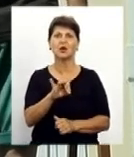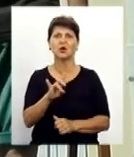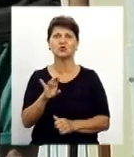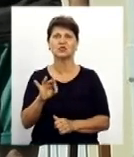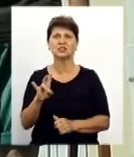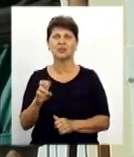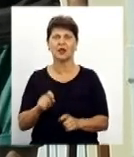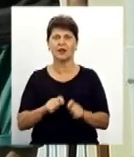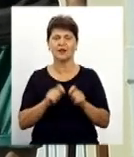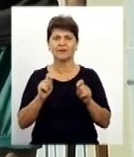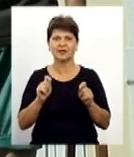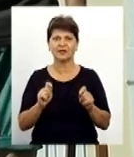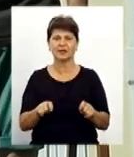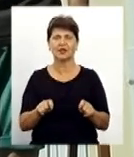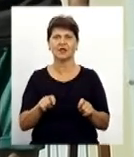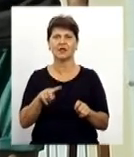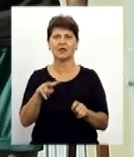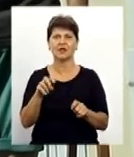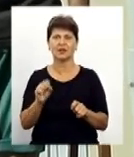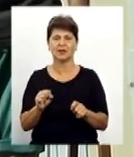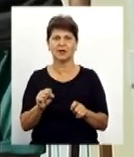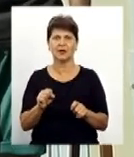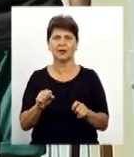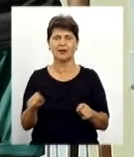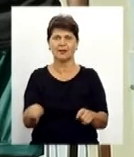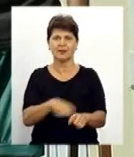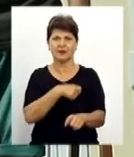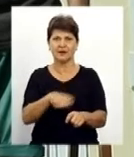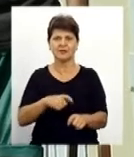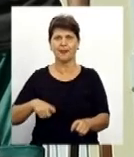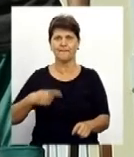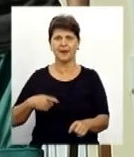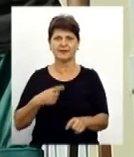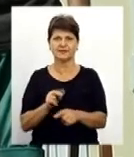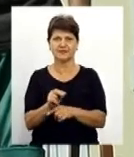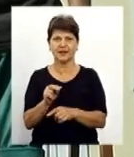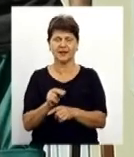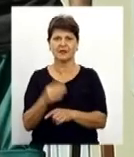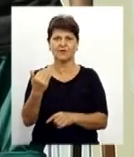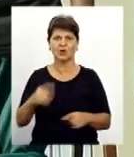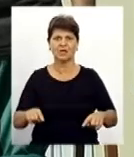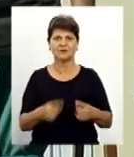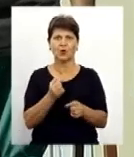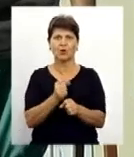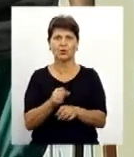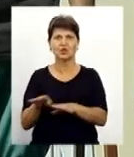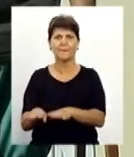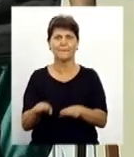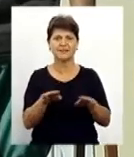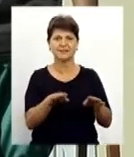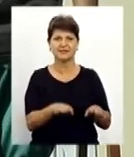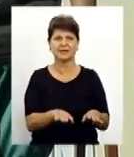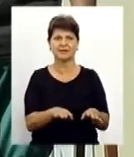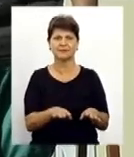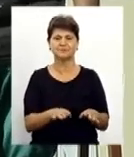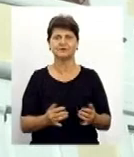відкривала ткацькі майстерні, вона створювала робочі місця